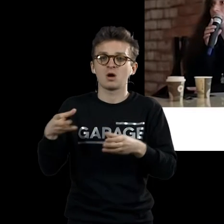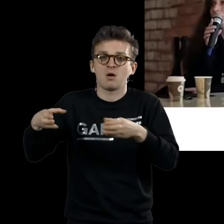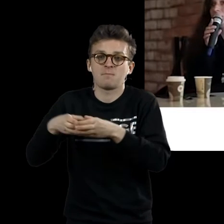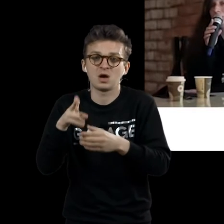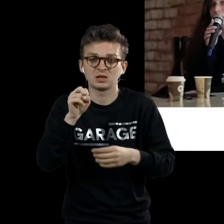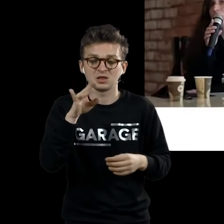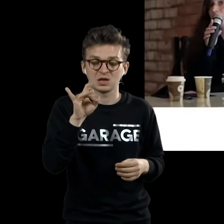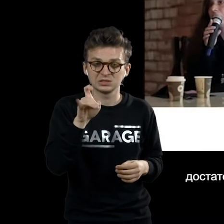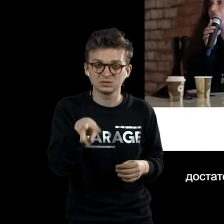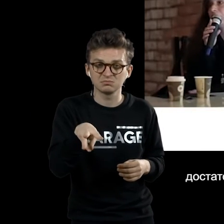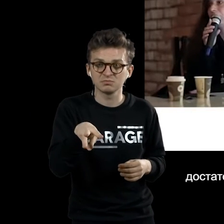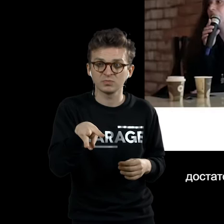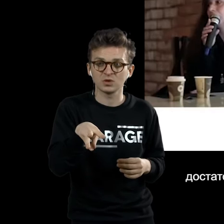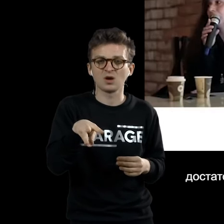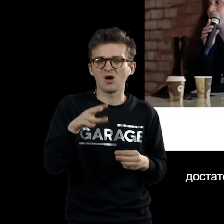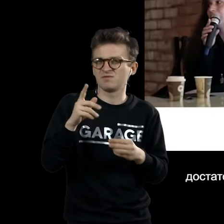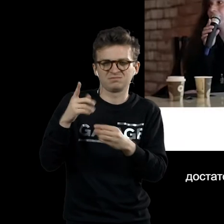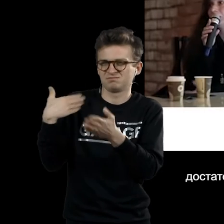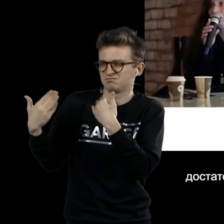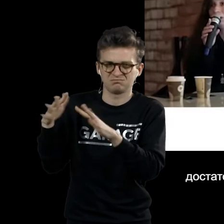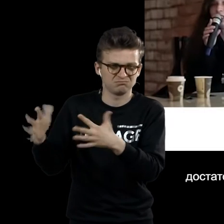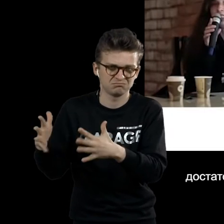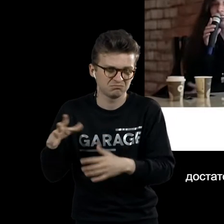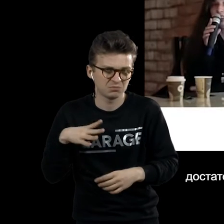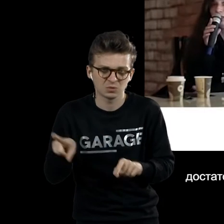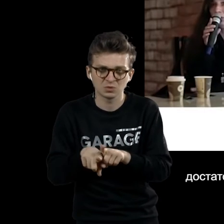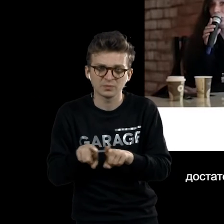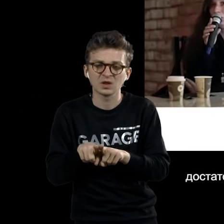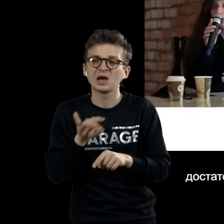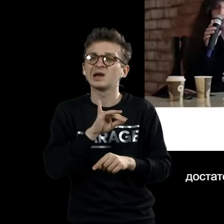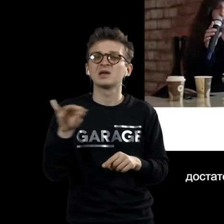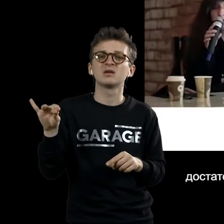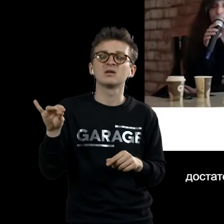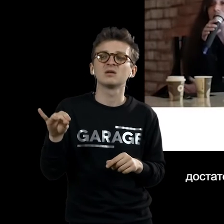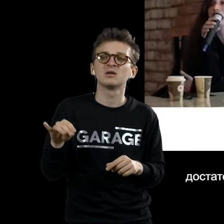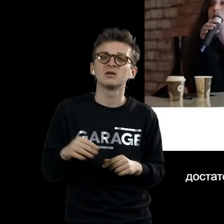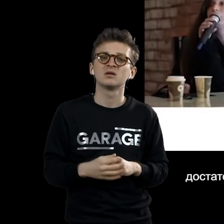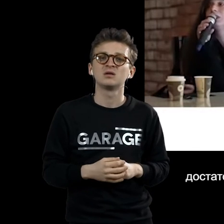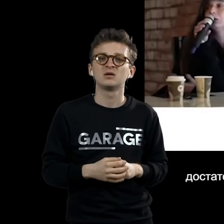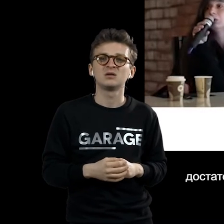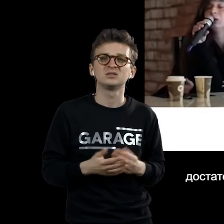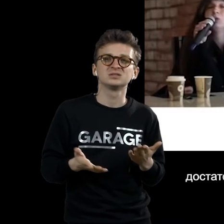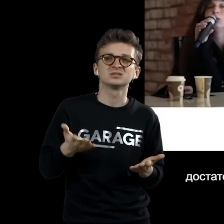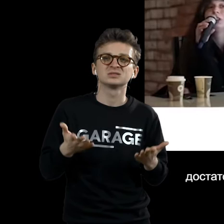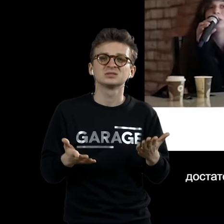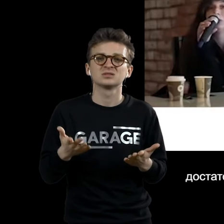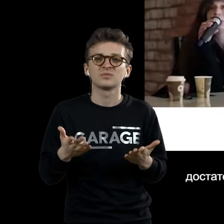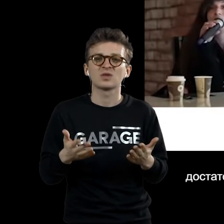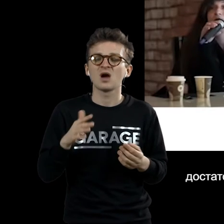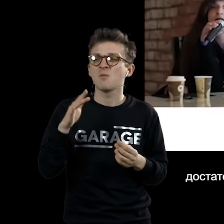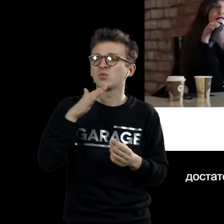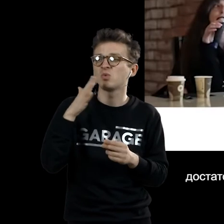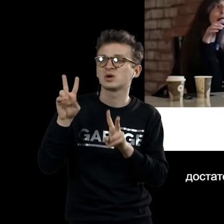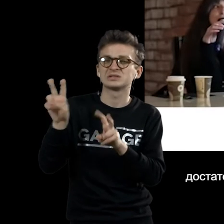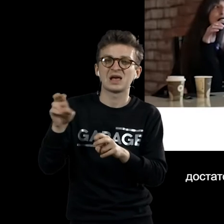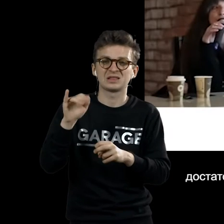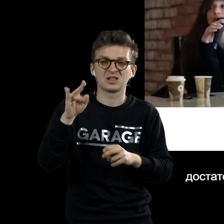достаточно отдаленно общался и сделал все то, что ему приписывается в